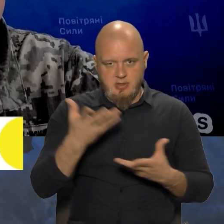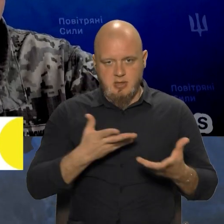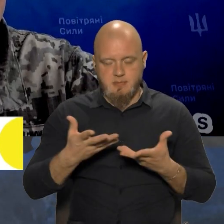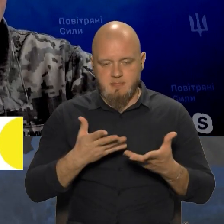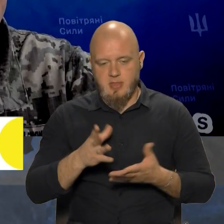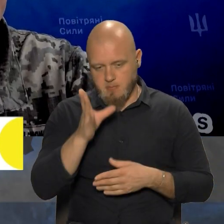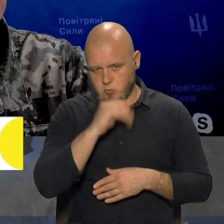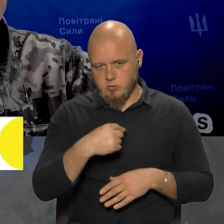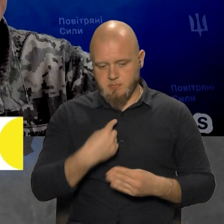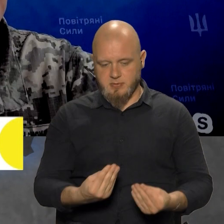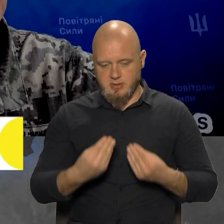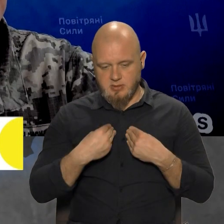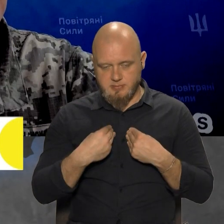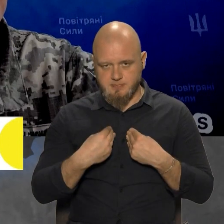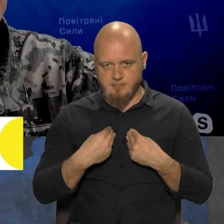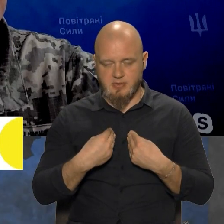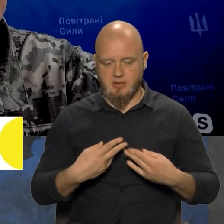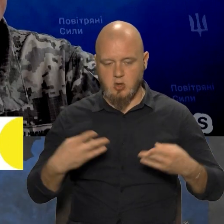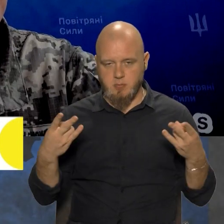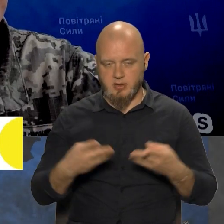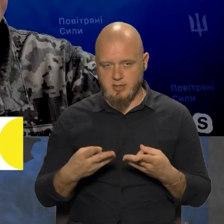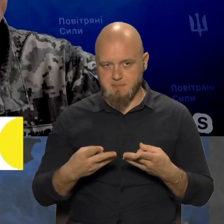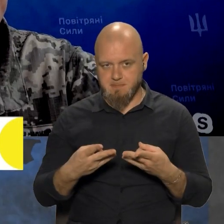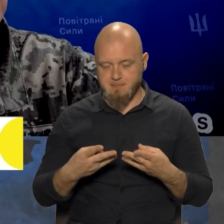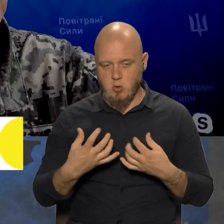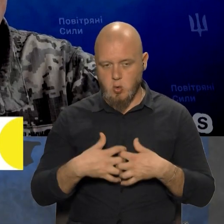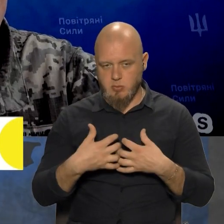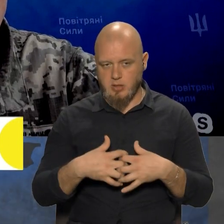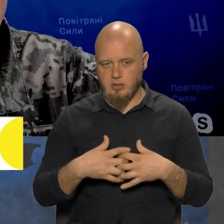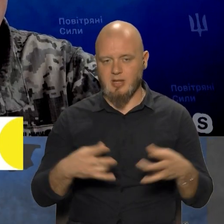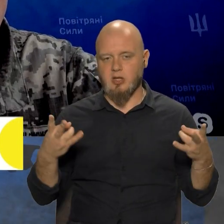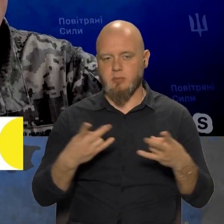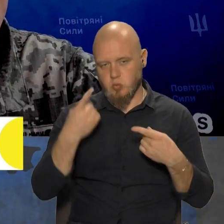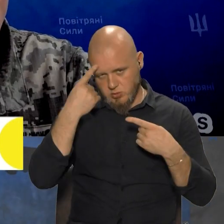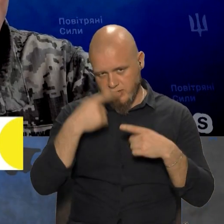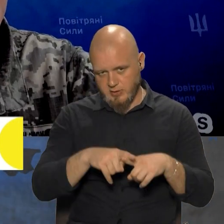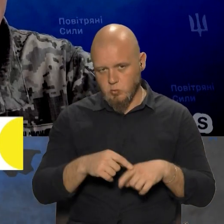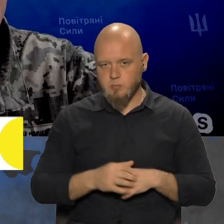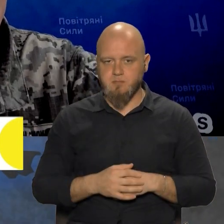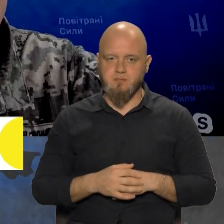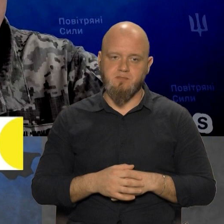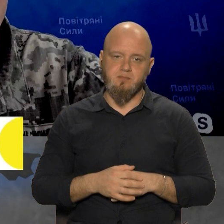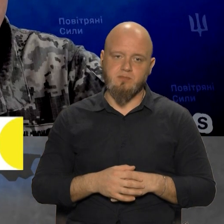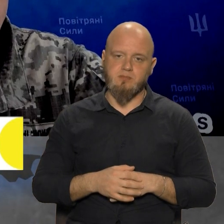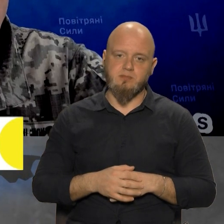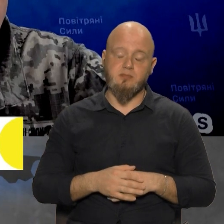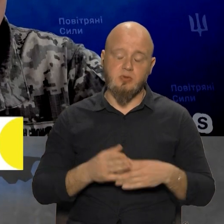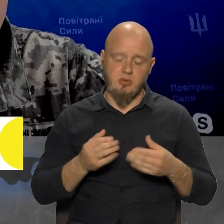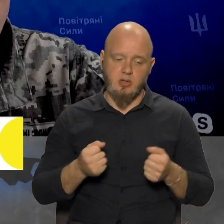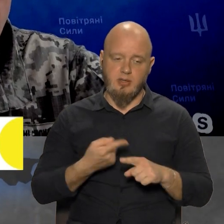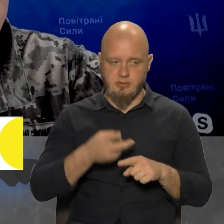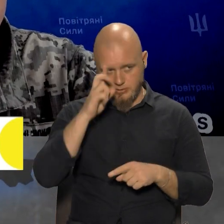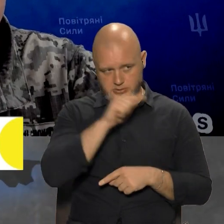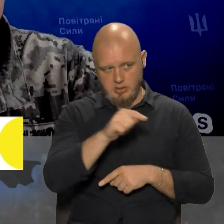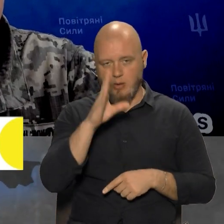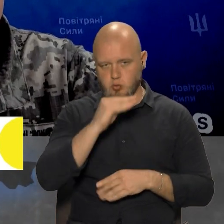можуть нам надати необхідне обладнання, необхідну техніку. Так. Ці країни